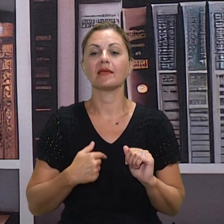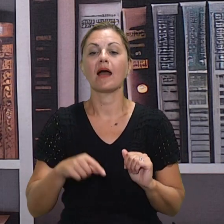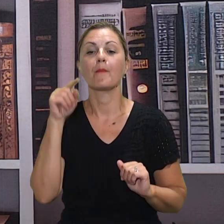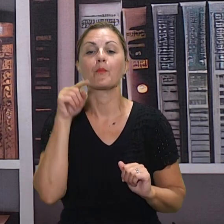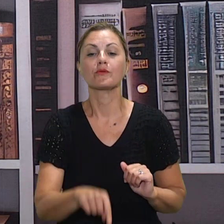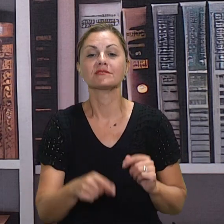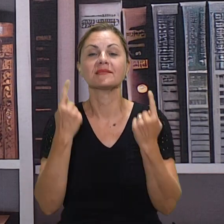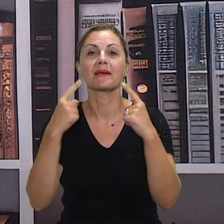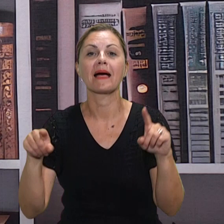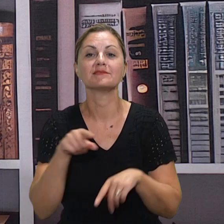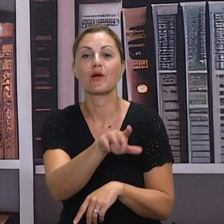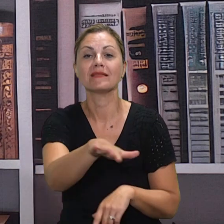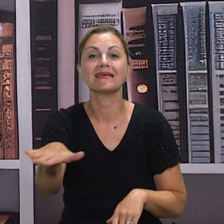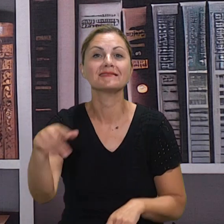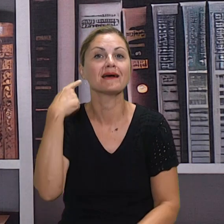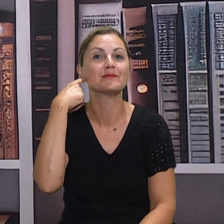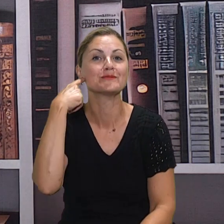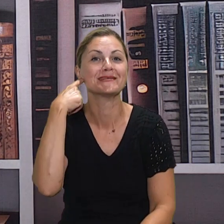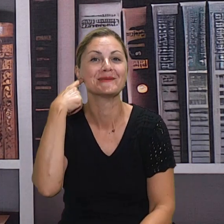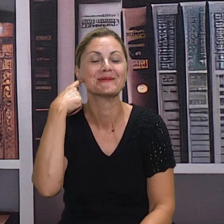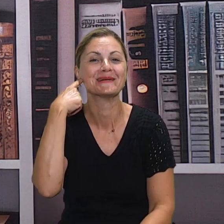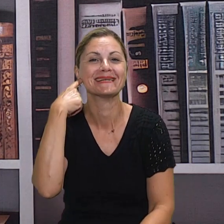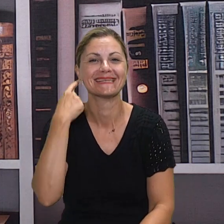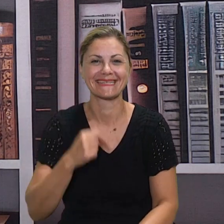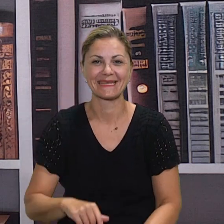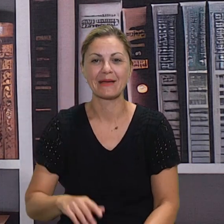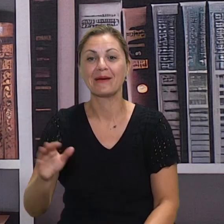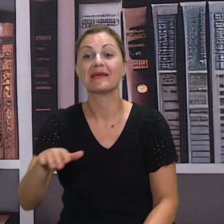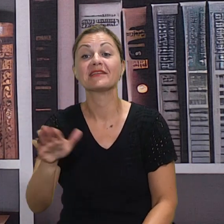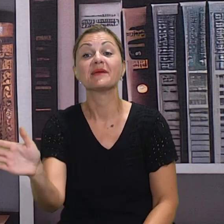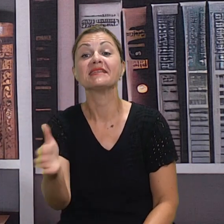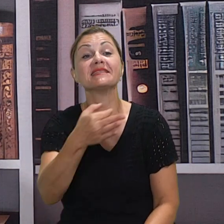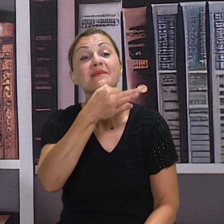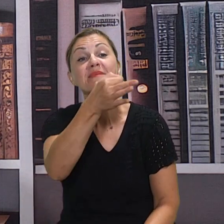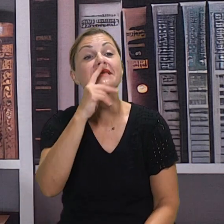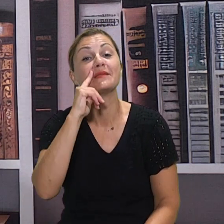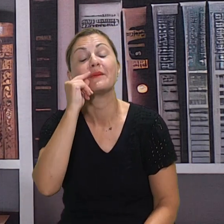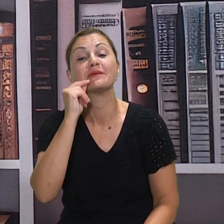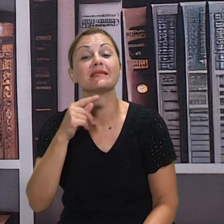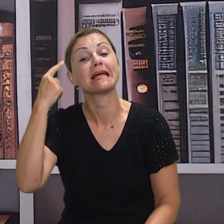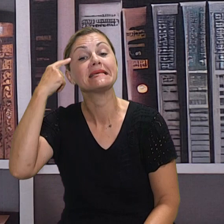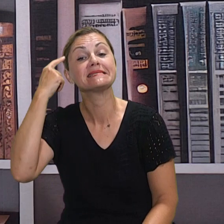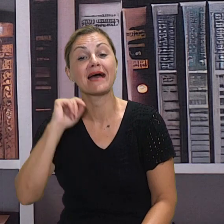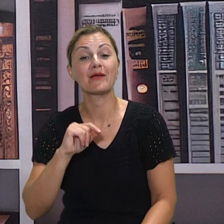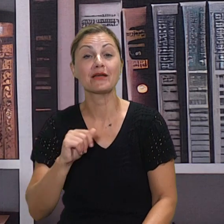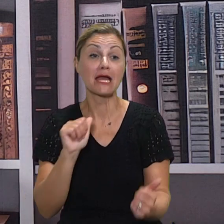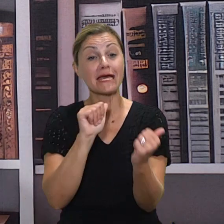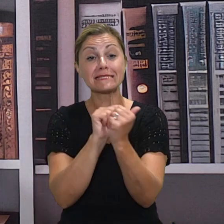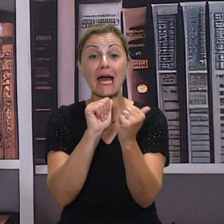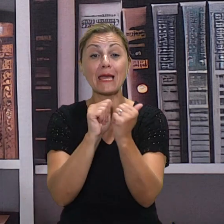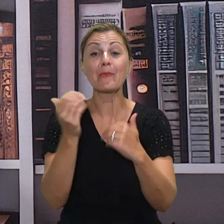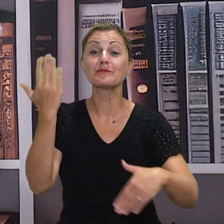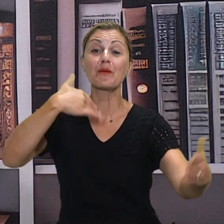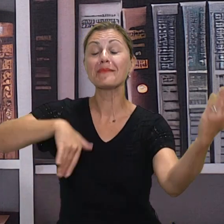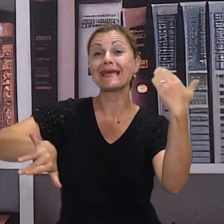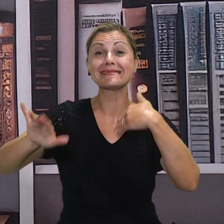pa vidite kako će oni reagirat. Odmah se reći sad glazbenog, odmah je bilo. One su pjevali s nama, pa smo plesali, pa smo gledali film